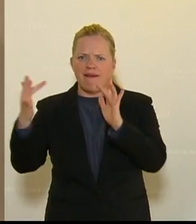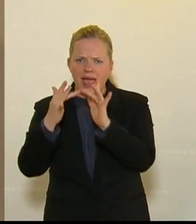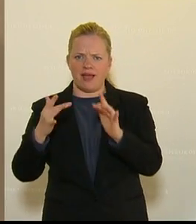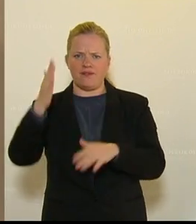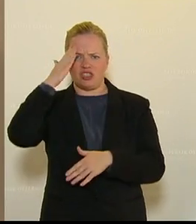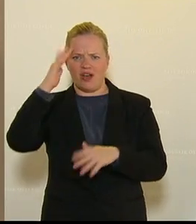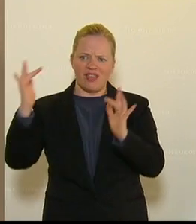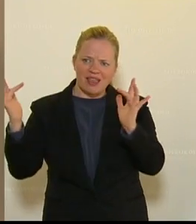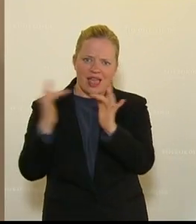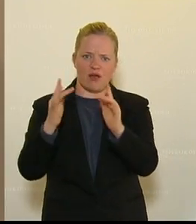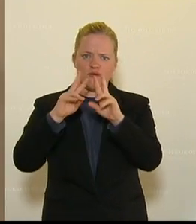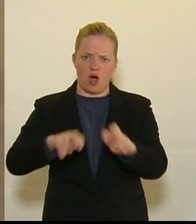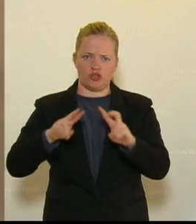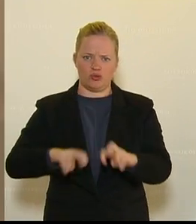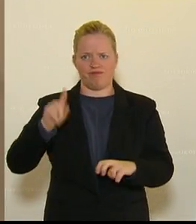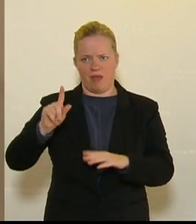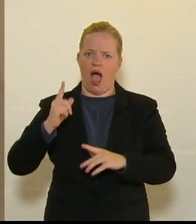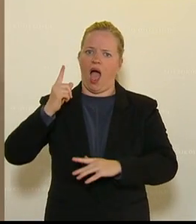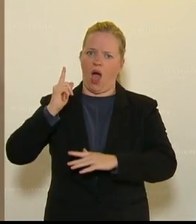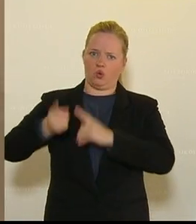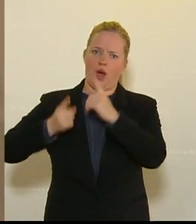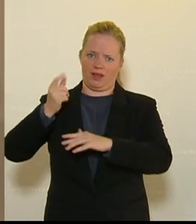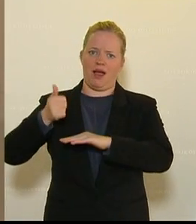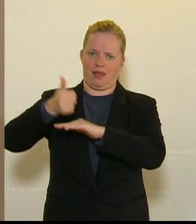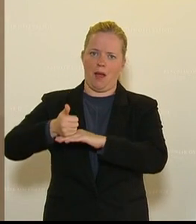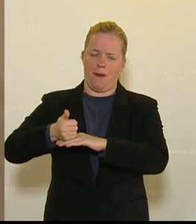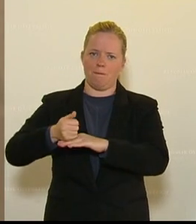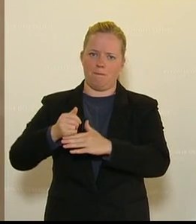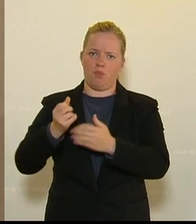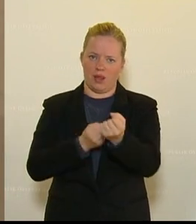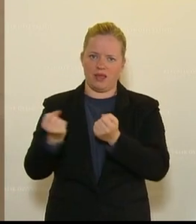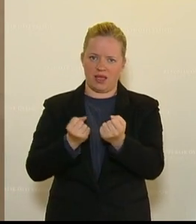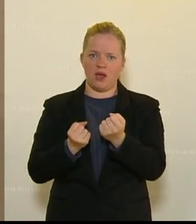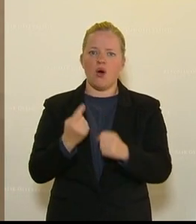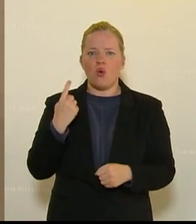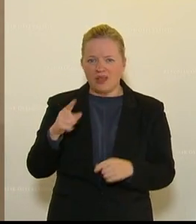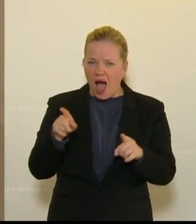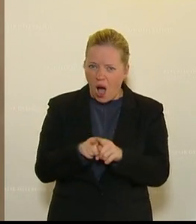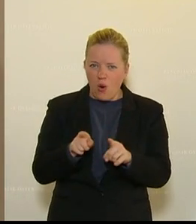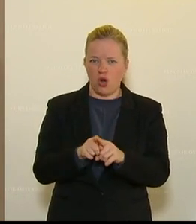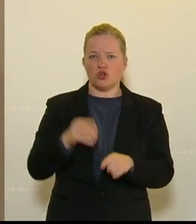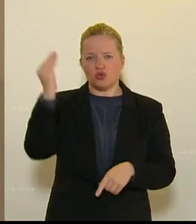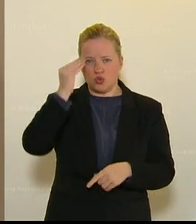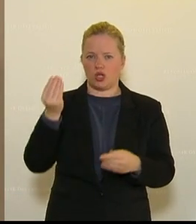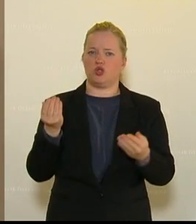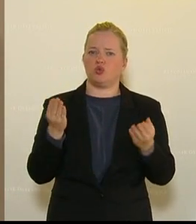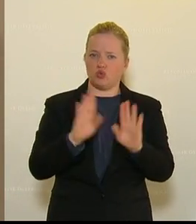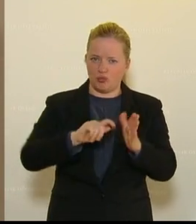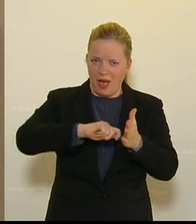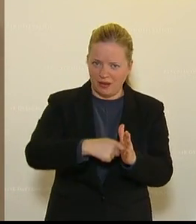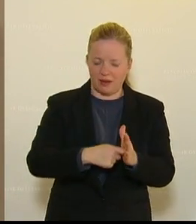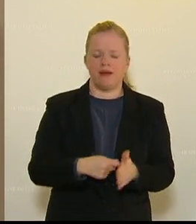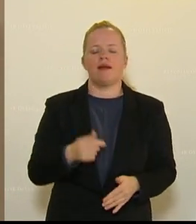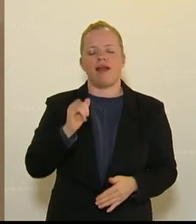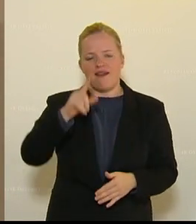Und ein Teil von autoritärer Politik ist auch, Schulen zuzusperren und auch nicht mehr, ja, die Schulen sind gesperrt. Man sagt den Menschen, bitte